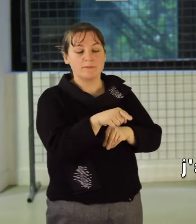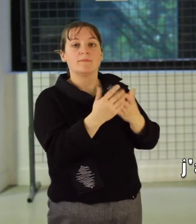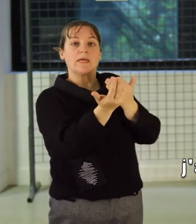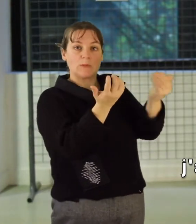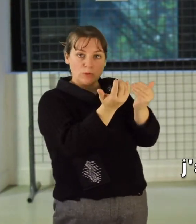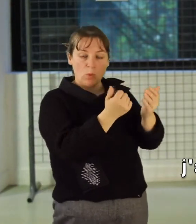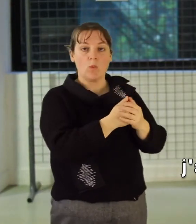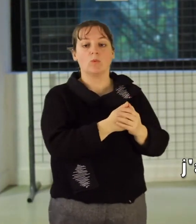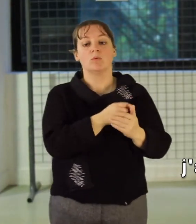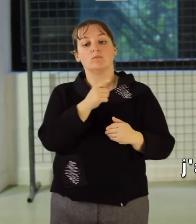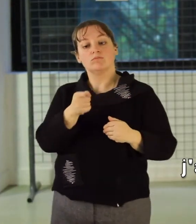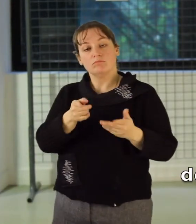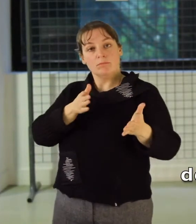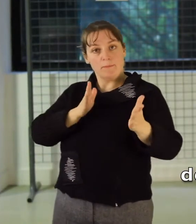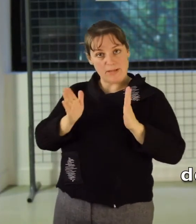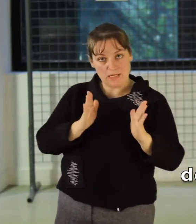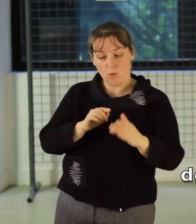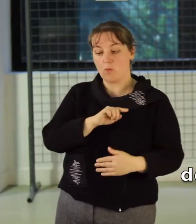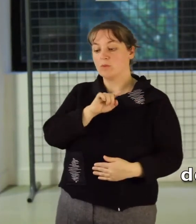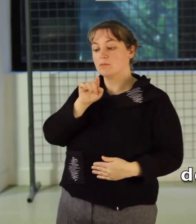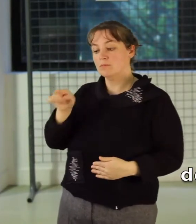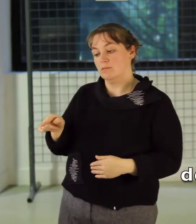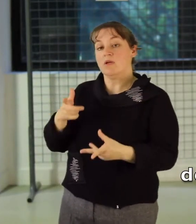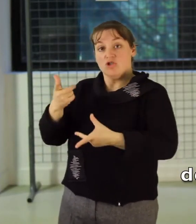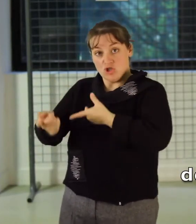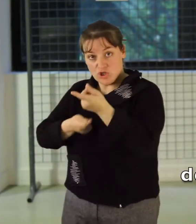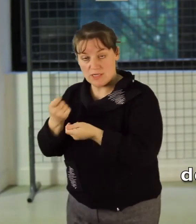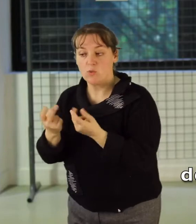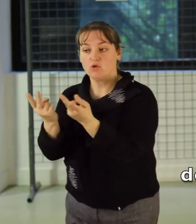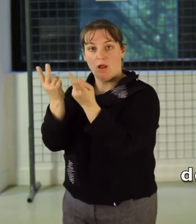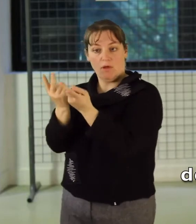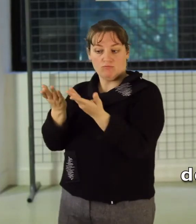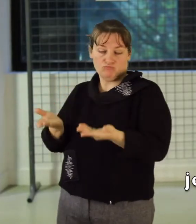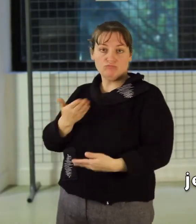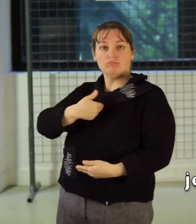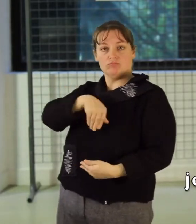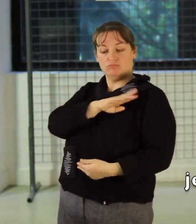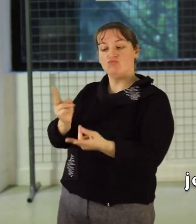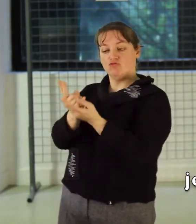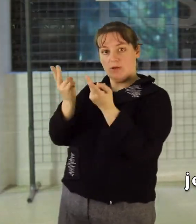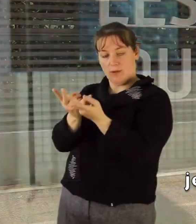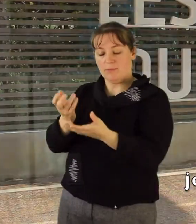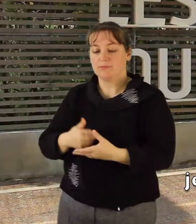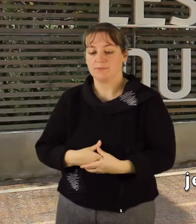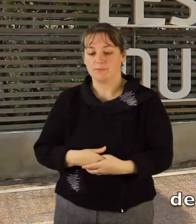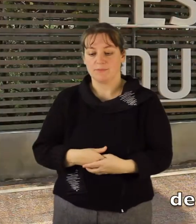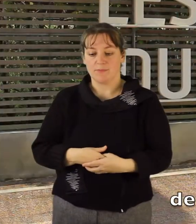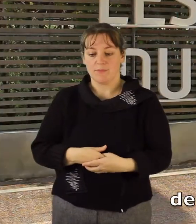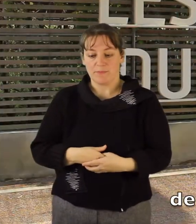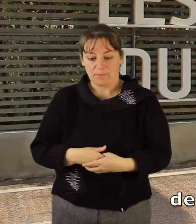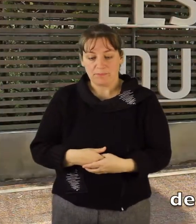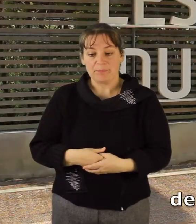'occupe de la production des expositions, des médiations et de la gestion des jardins. Donc à ce titre, je suis responsable des jardins des musées.